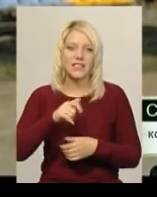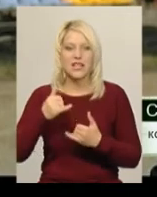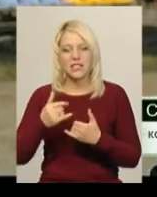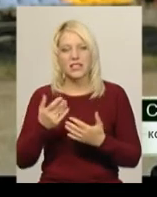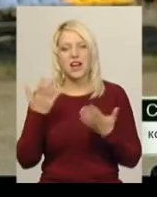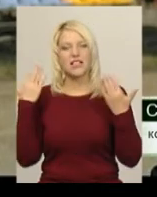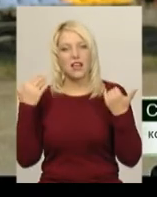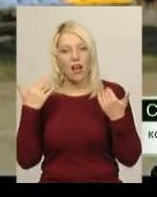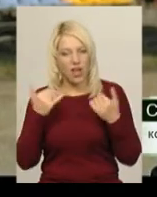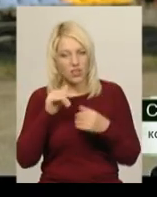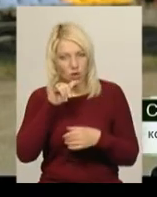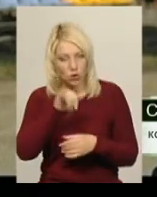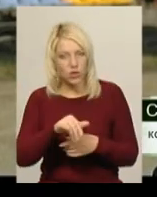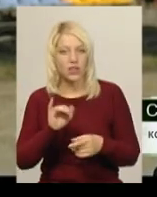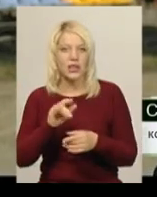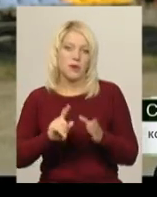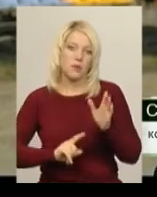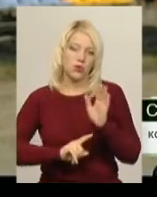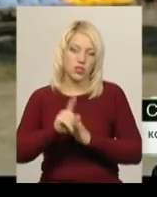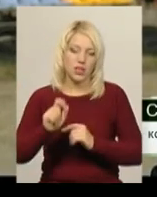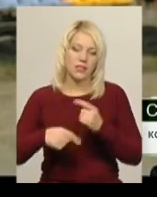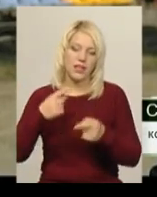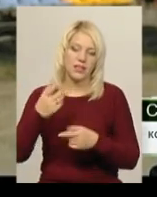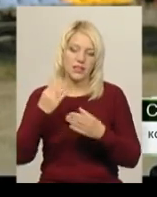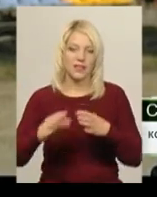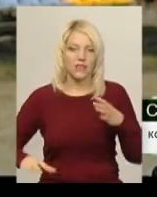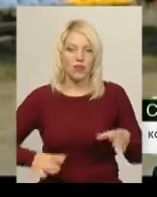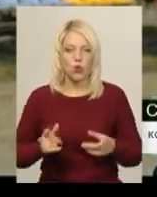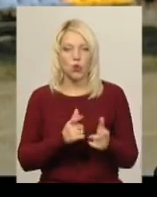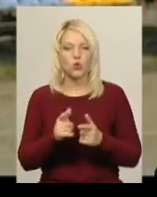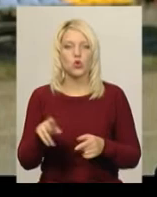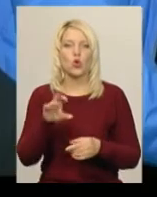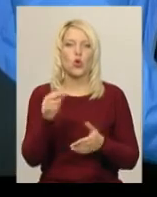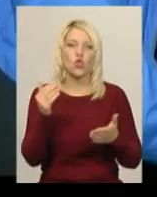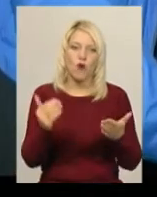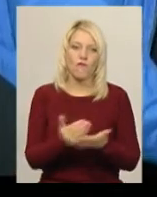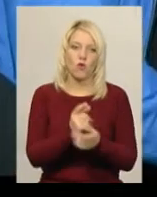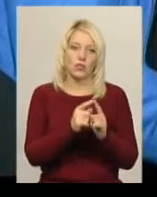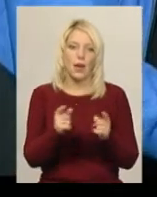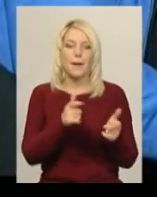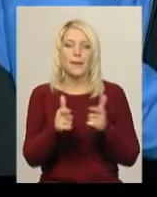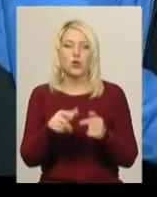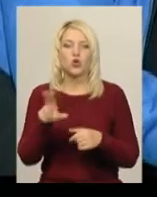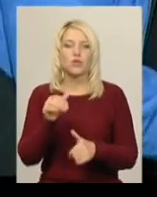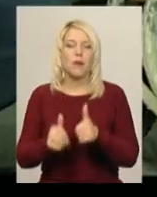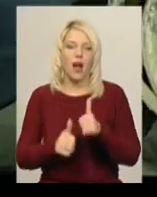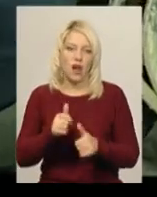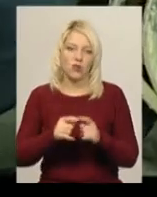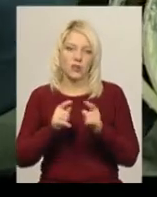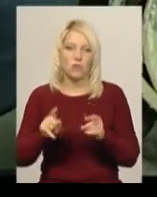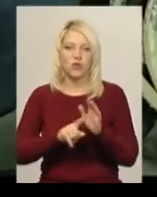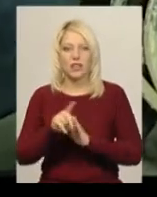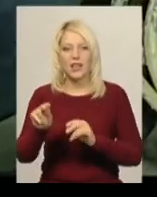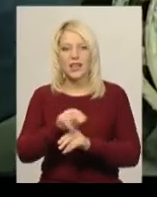канікули і вже за кілька днів вони розпочинають тренування, готуючись до нового сезону. Підготовка до змагального сезону починається з